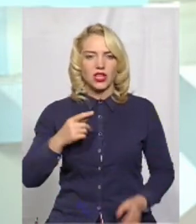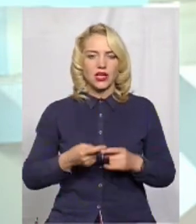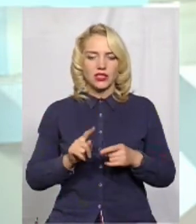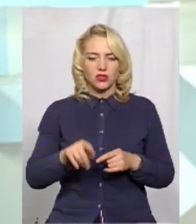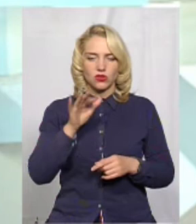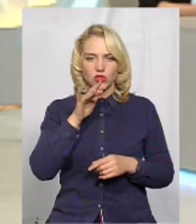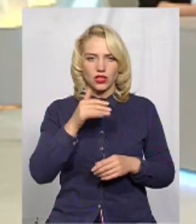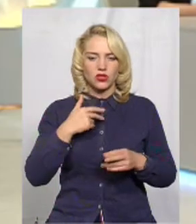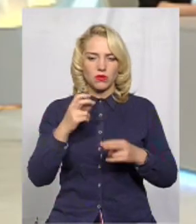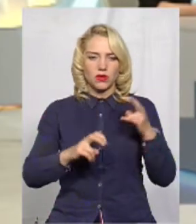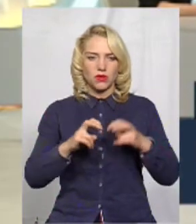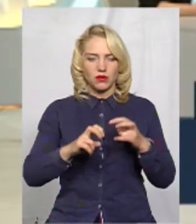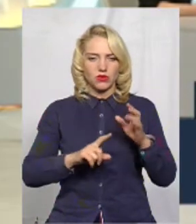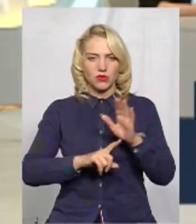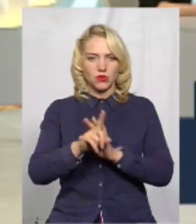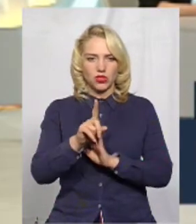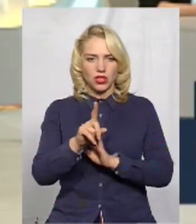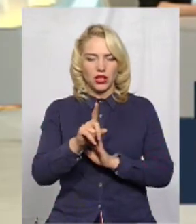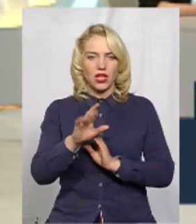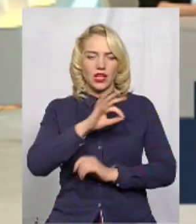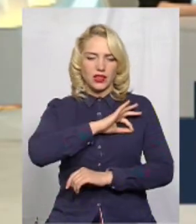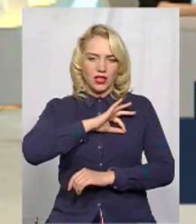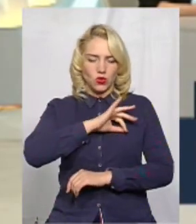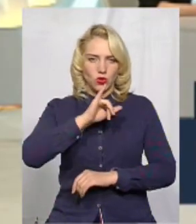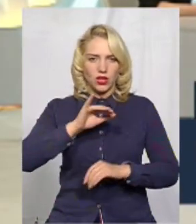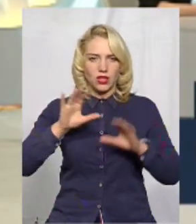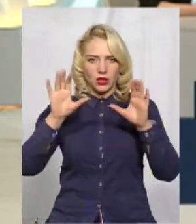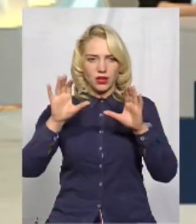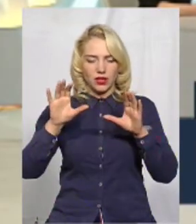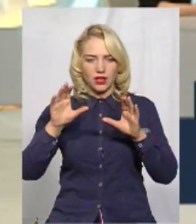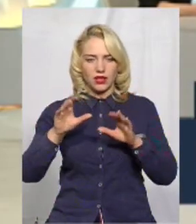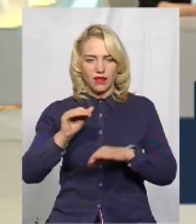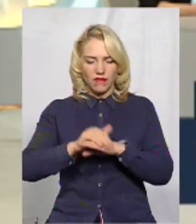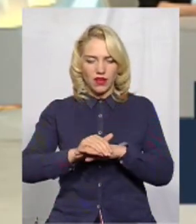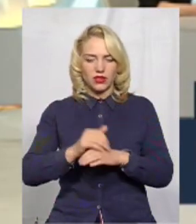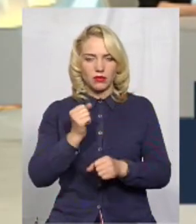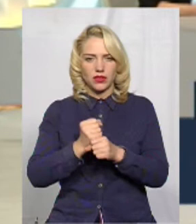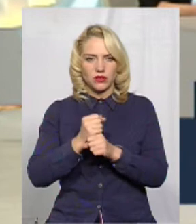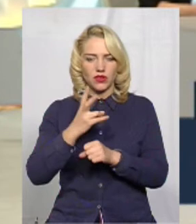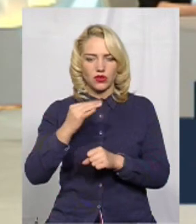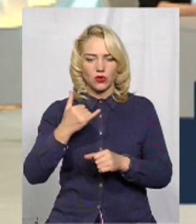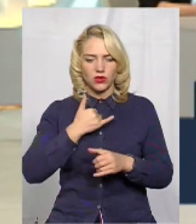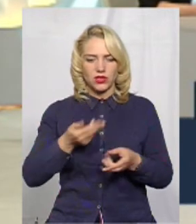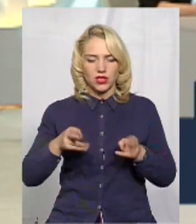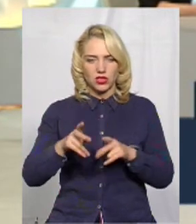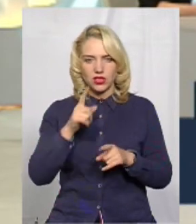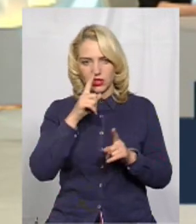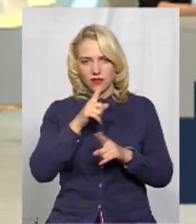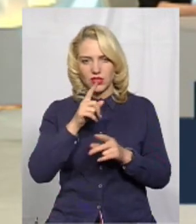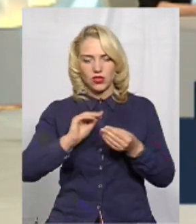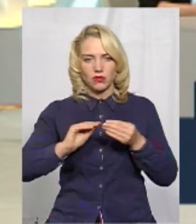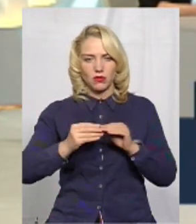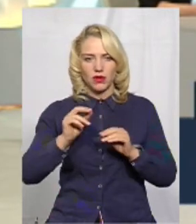часу вже підприємство почало де-юре і де-факто функціонувати, проте в нас залишається зараз невеличка проблема із